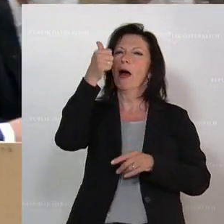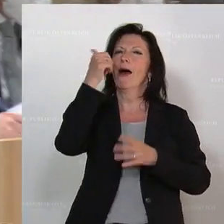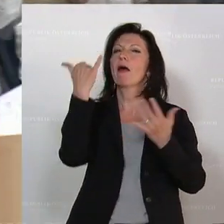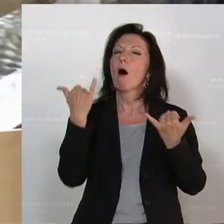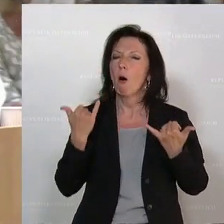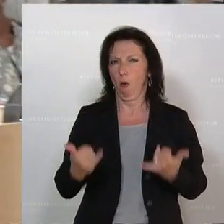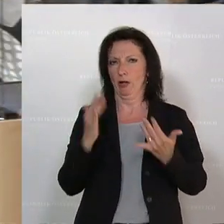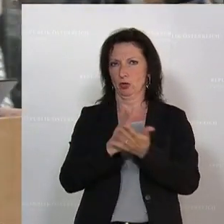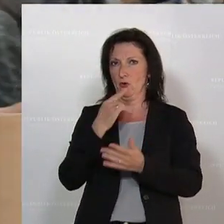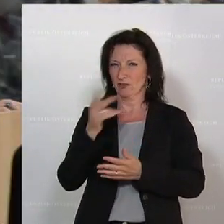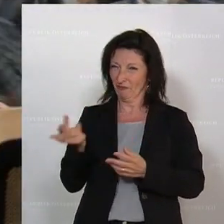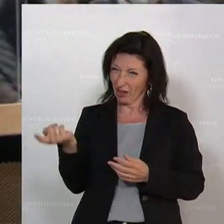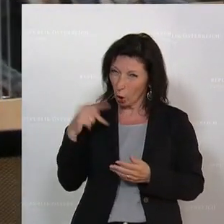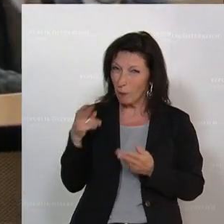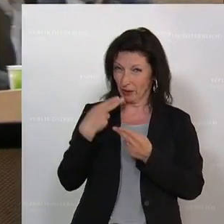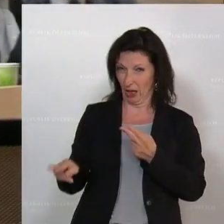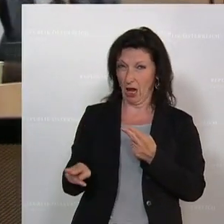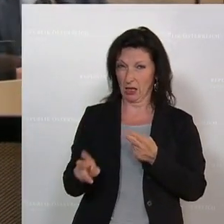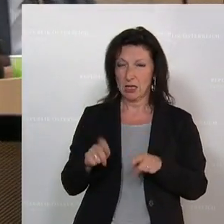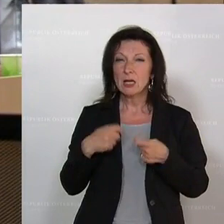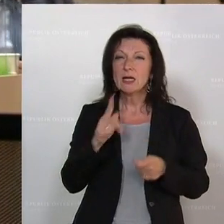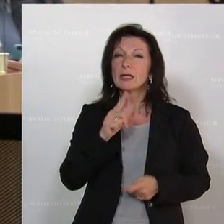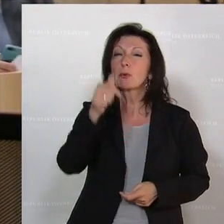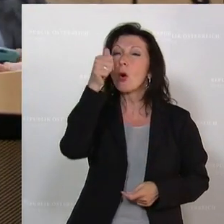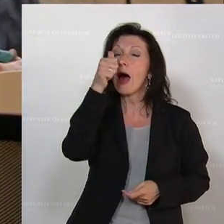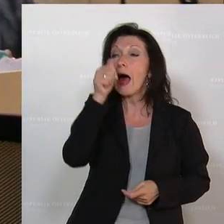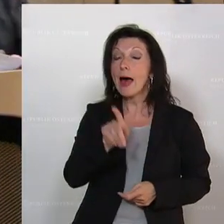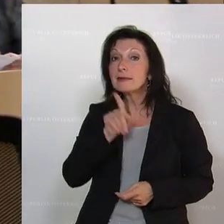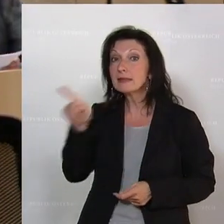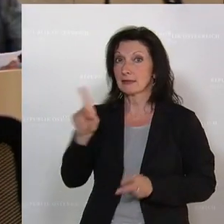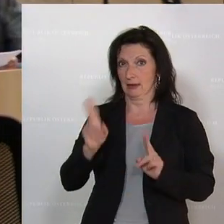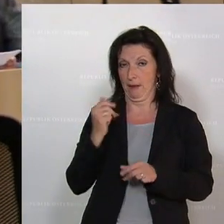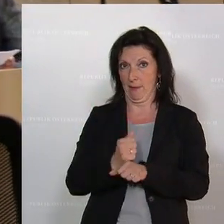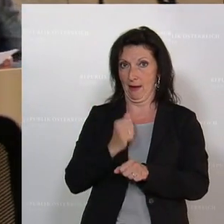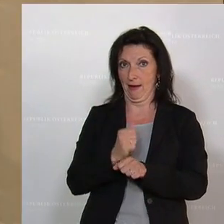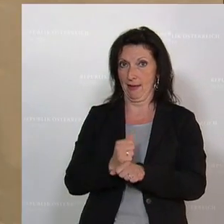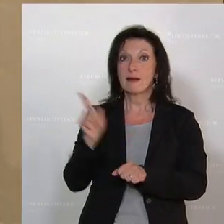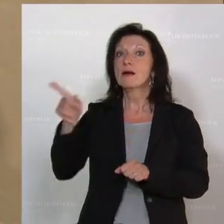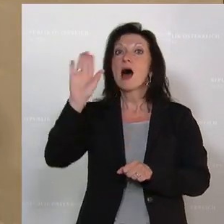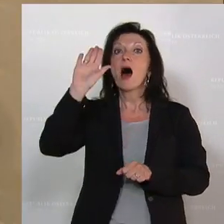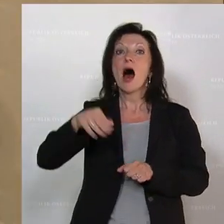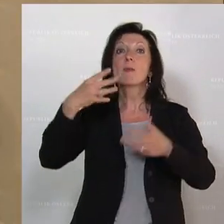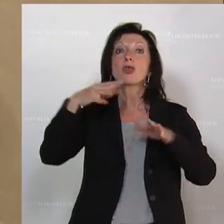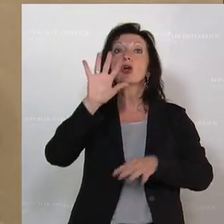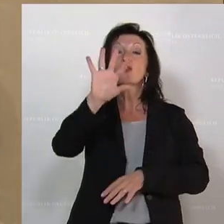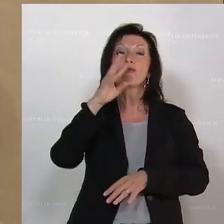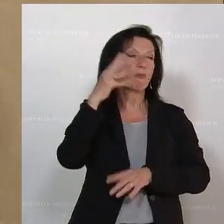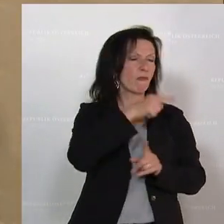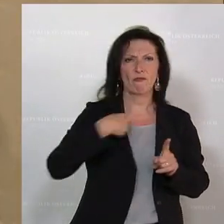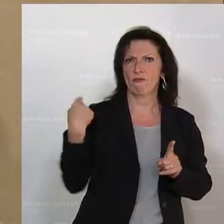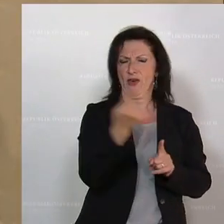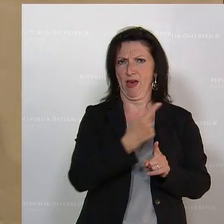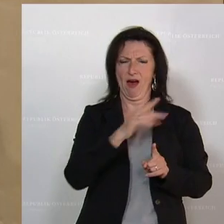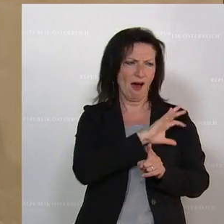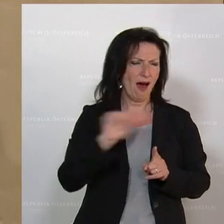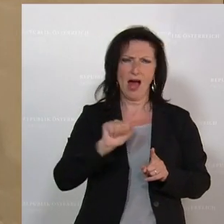Wenn es zur Anklage kommt, gibt es nur eines, was Sie machen können, nämlich den Konsens, den es seit 1945 gibt, zwischen